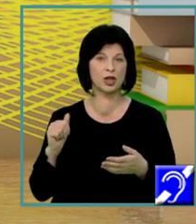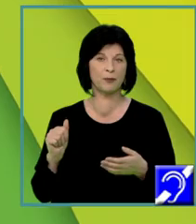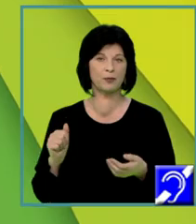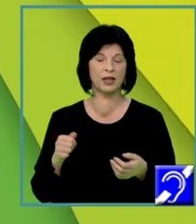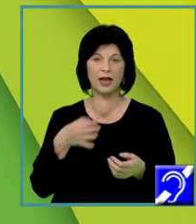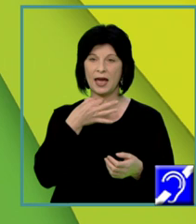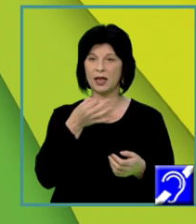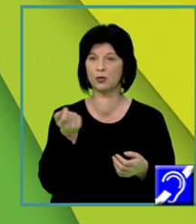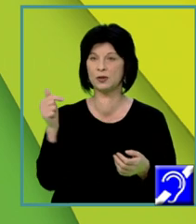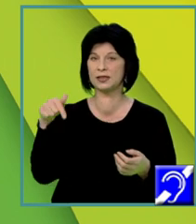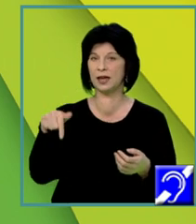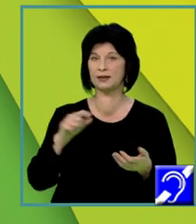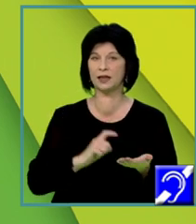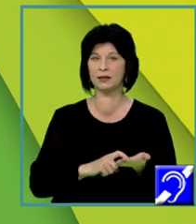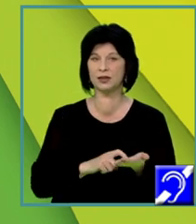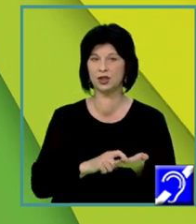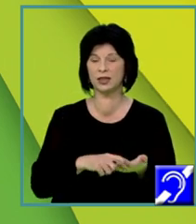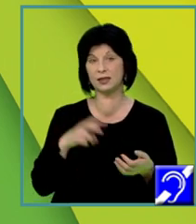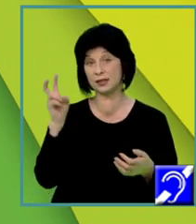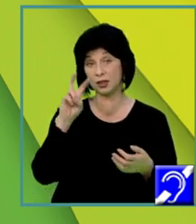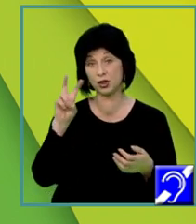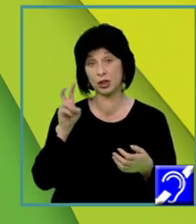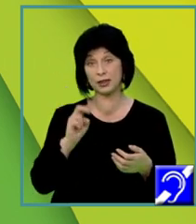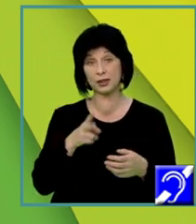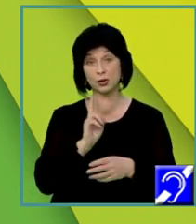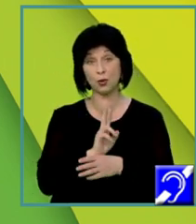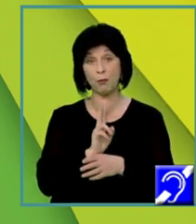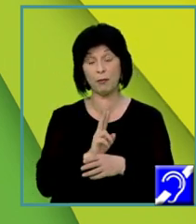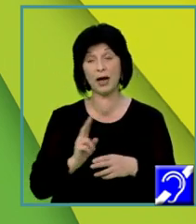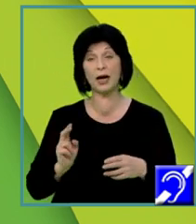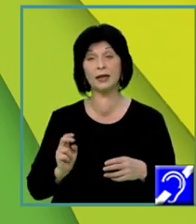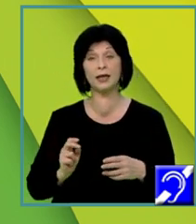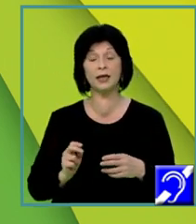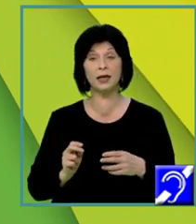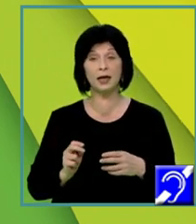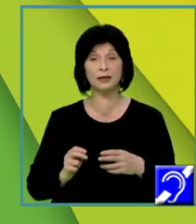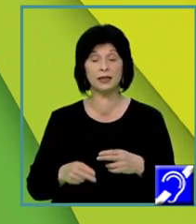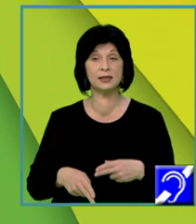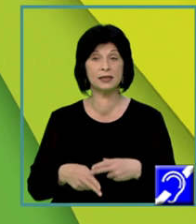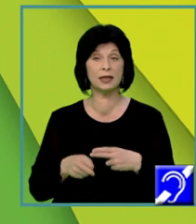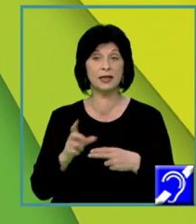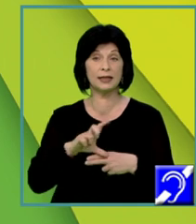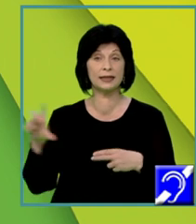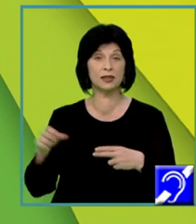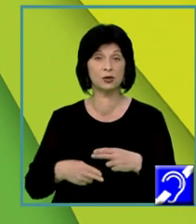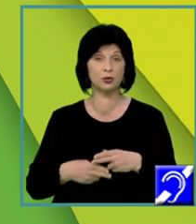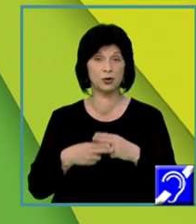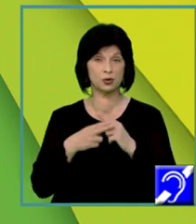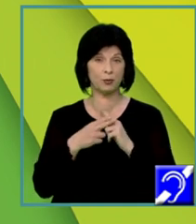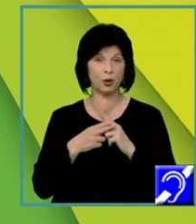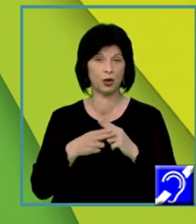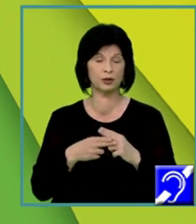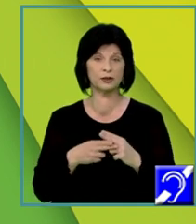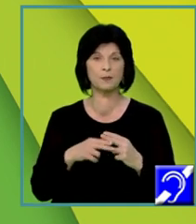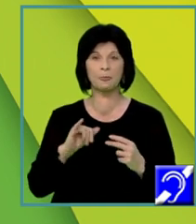devreme. Citiți cu mare atenție textul suport și identificați secvențele care susțin tema argumentării, pentru că, de cele mai